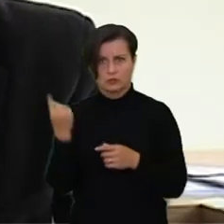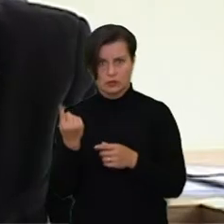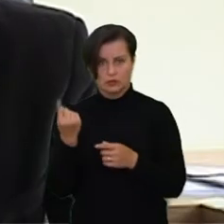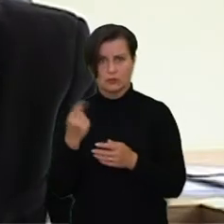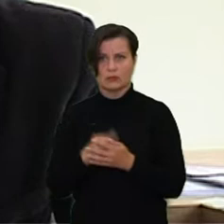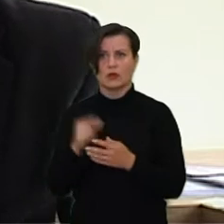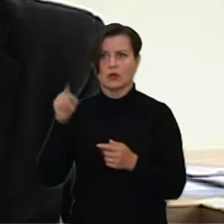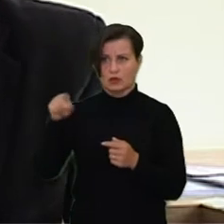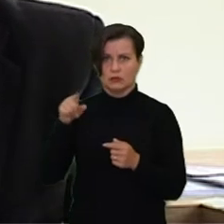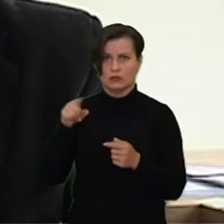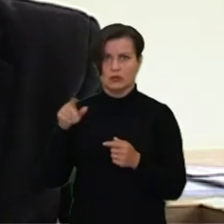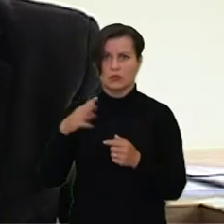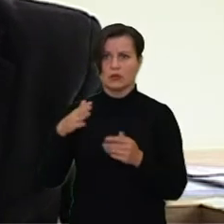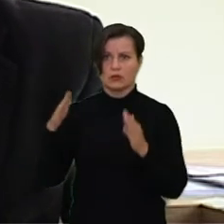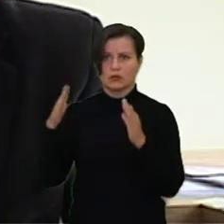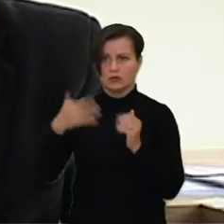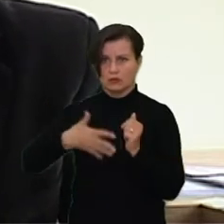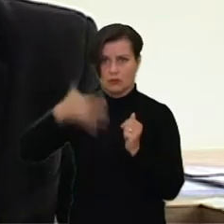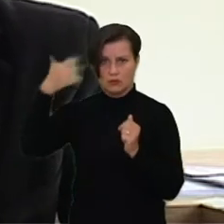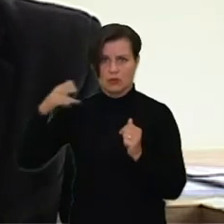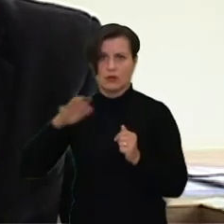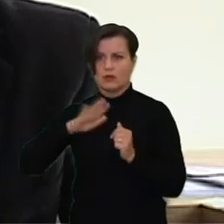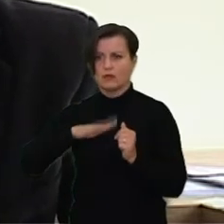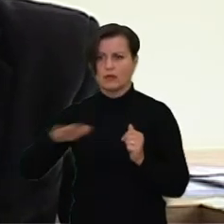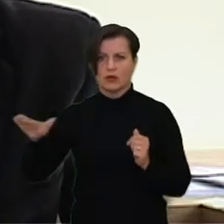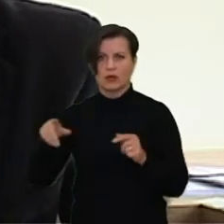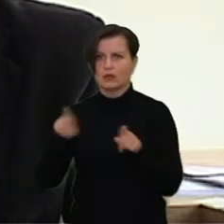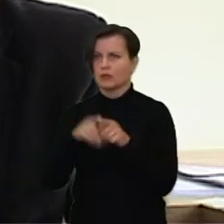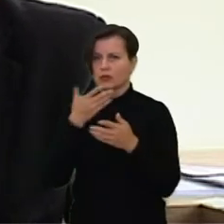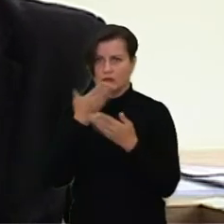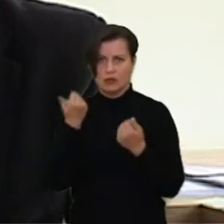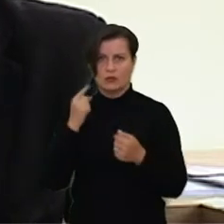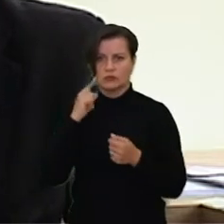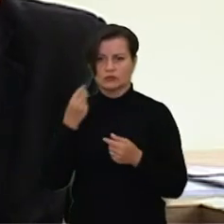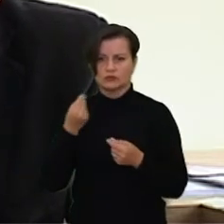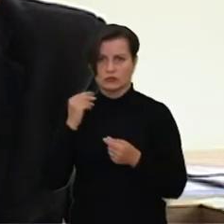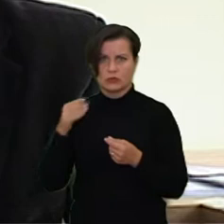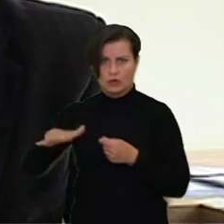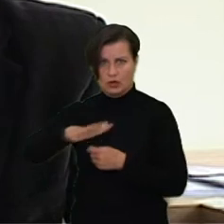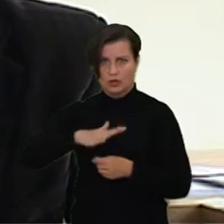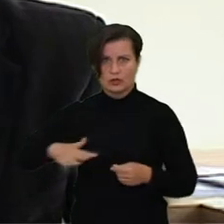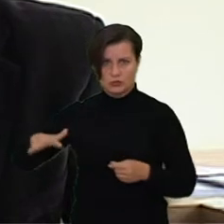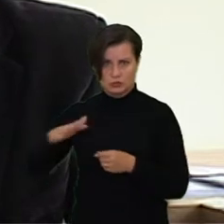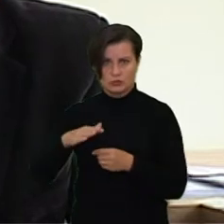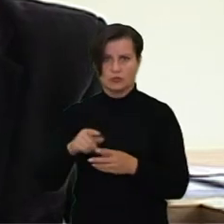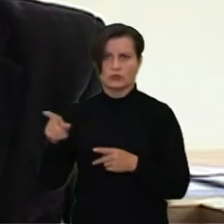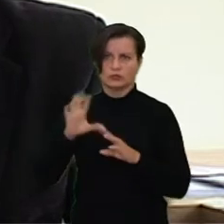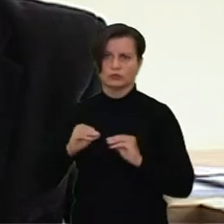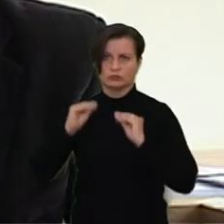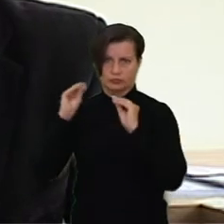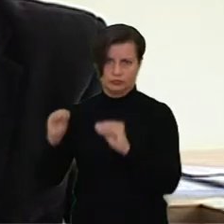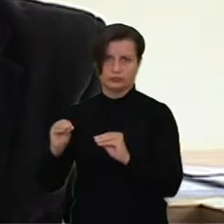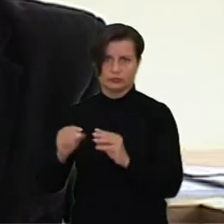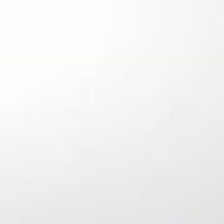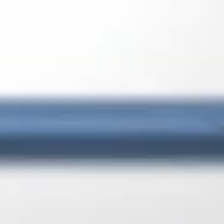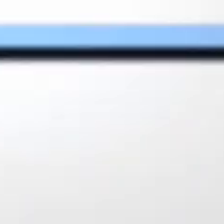101, pirmas, šitų namų vaikai taip pat neturi jokios žaidimo aikštelis, tai vat jiem neužilgų taip pat, jie galės džiaugtis